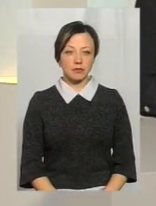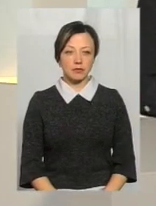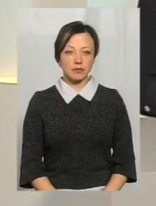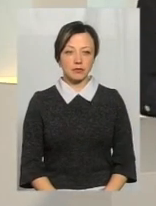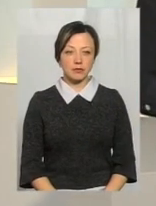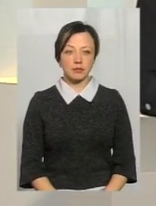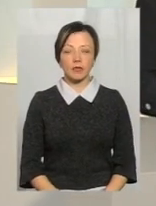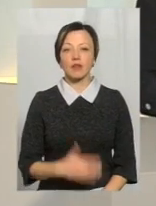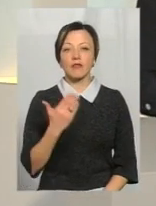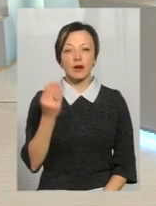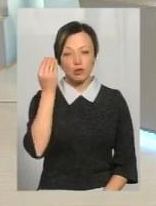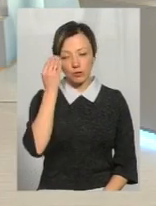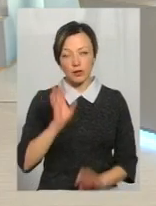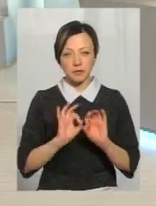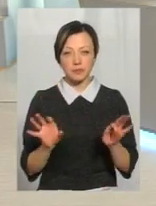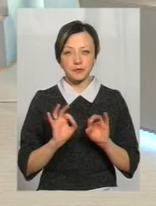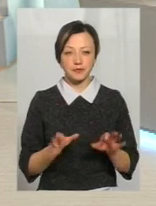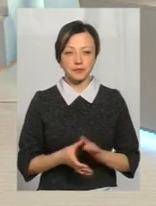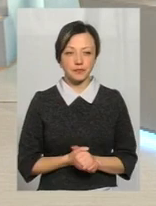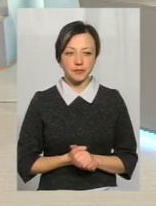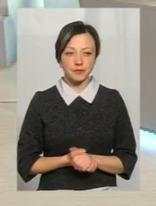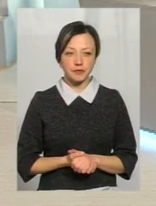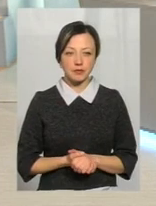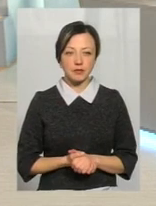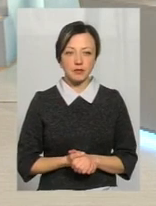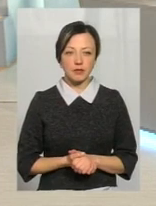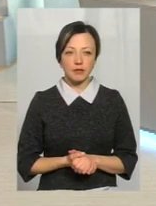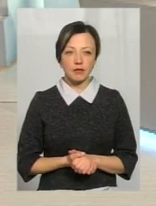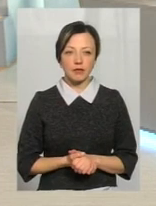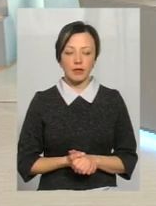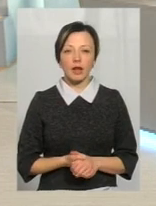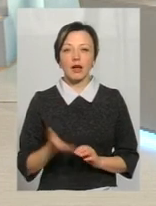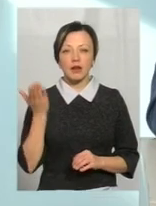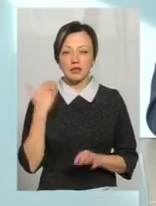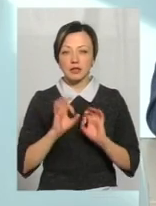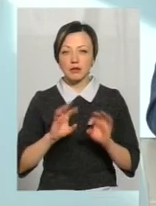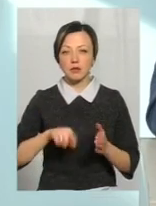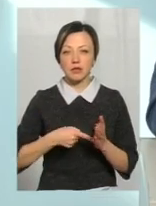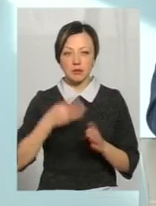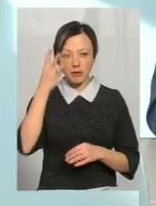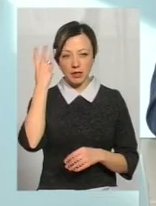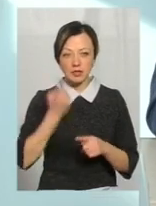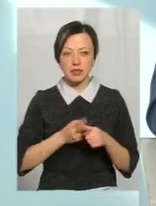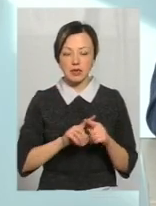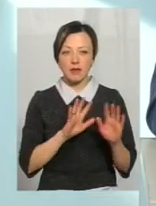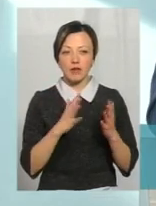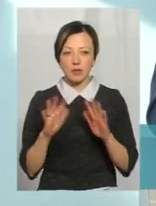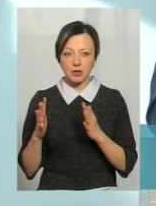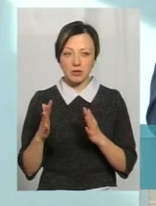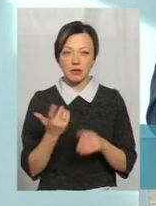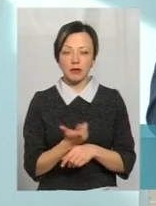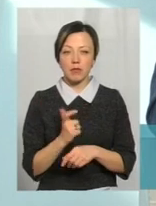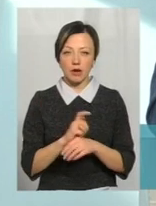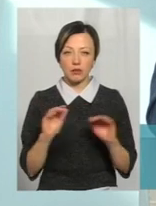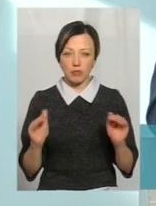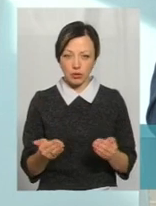Пане Сергій, ваш коментар. Ну, як вже було зауважено, що в місті Хмельницькому даних випадків набагато